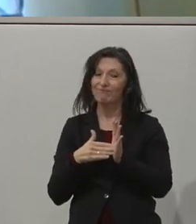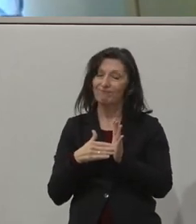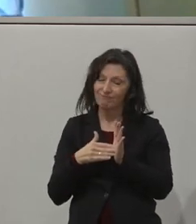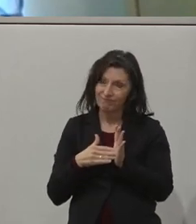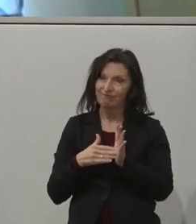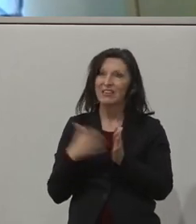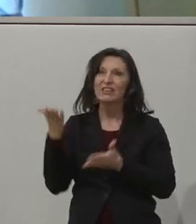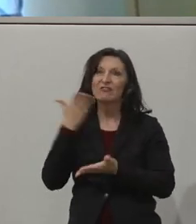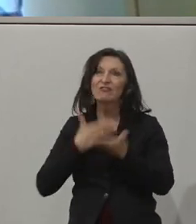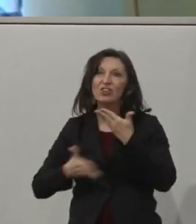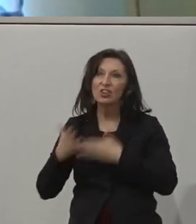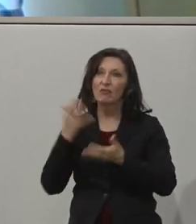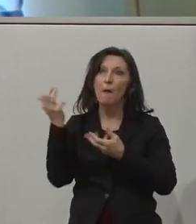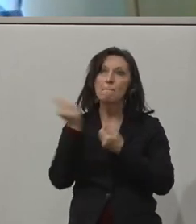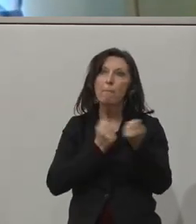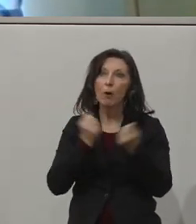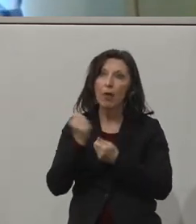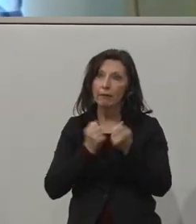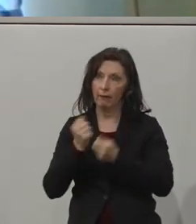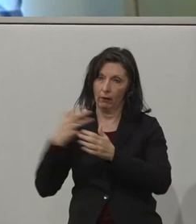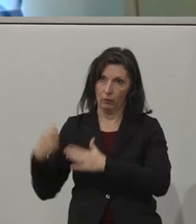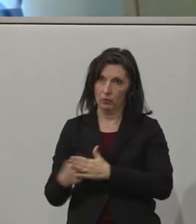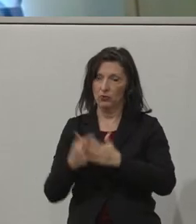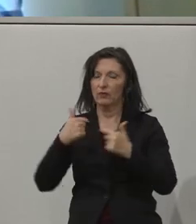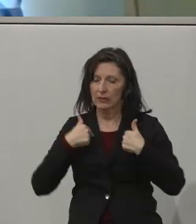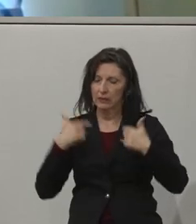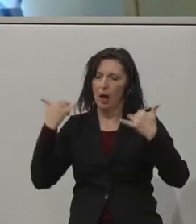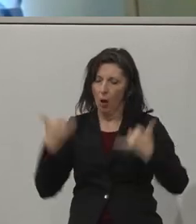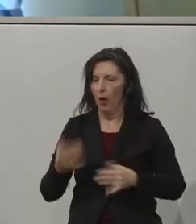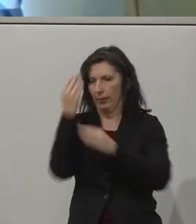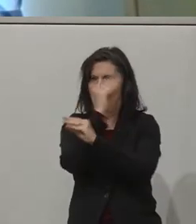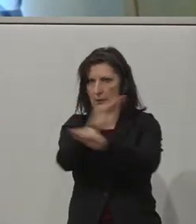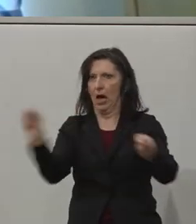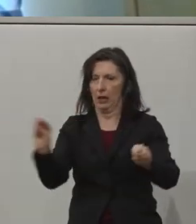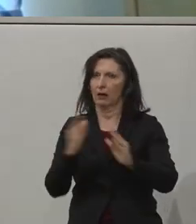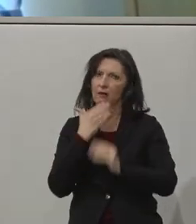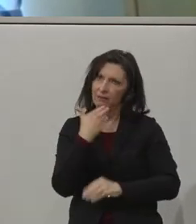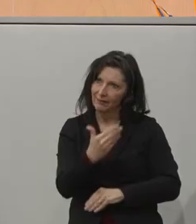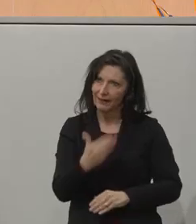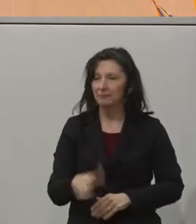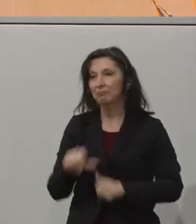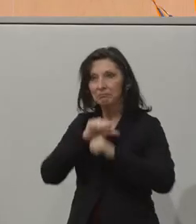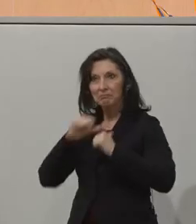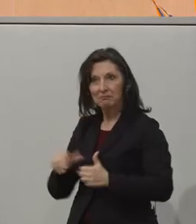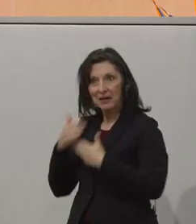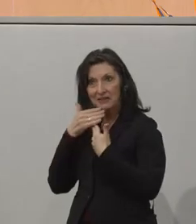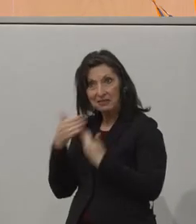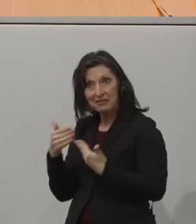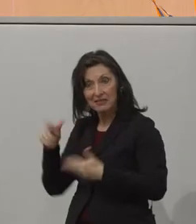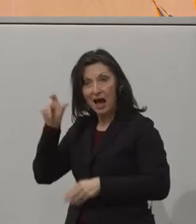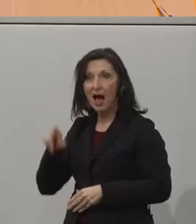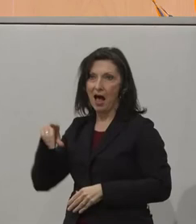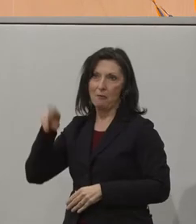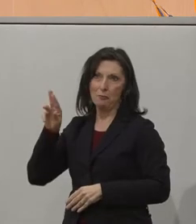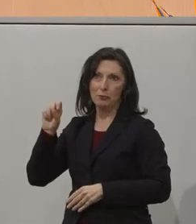Wirtschaft und Politik. Und das ist mein Appell heute. Danke Ihnen. Herzlichen Dank, Frau Puskaritsch.